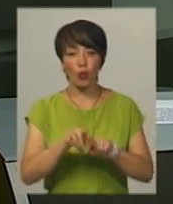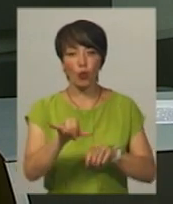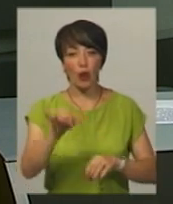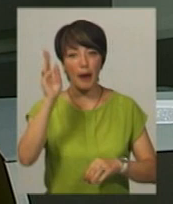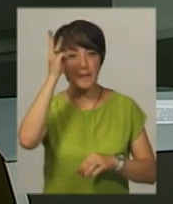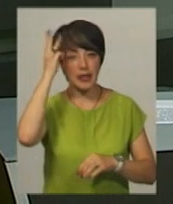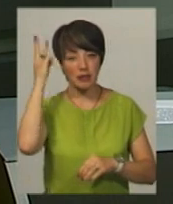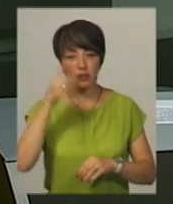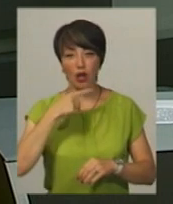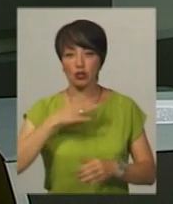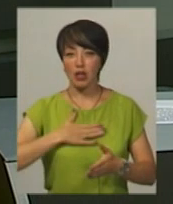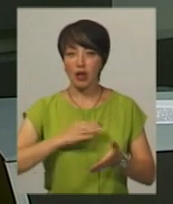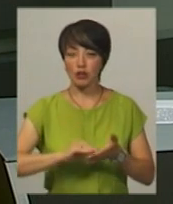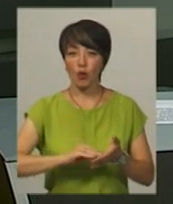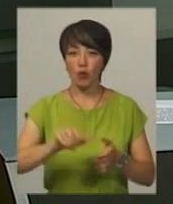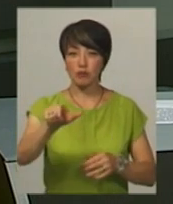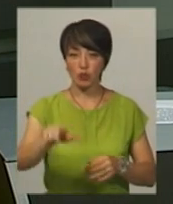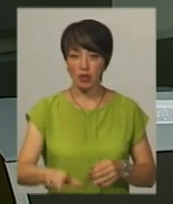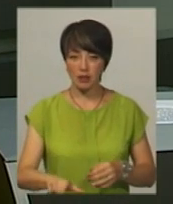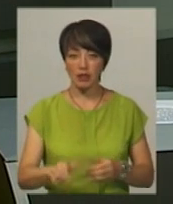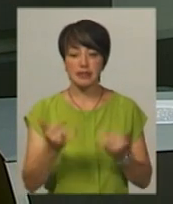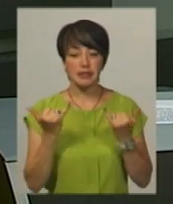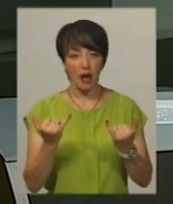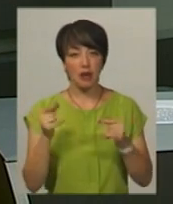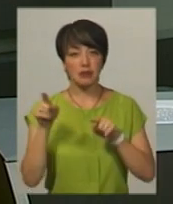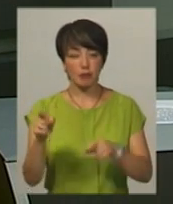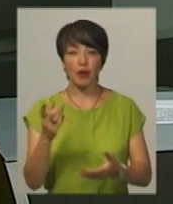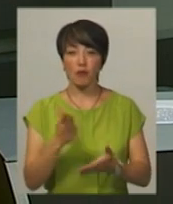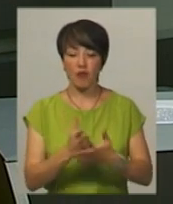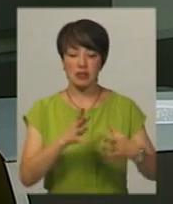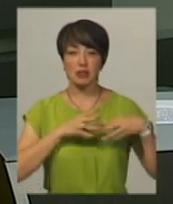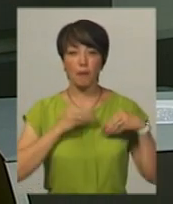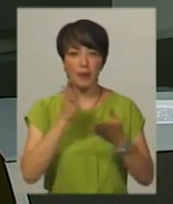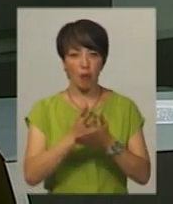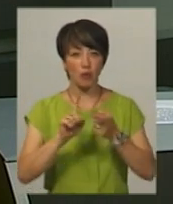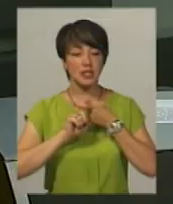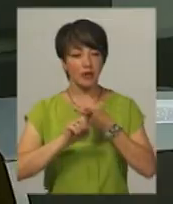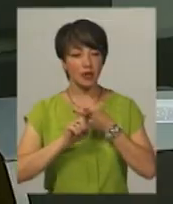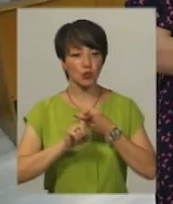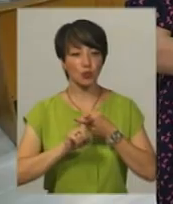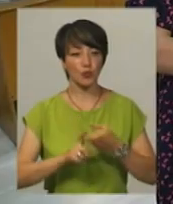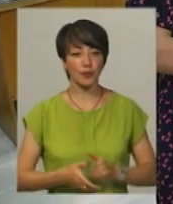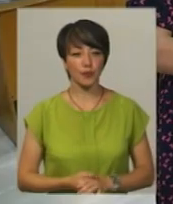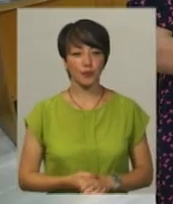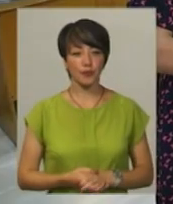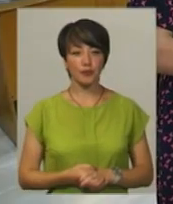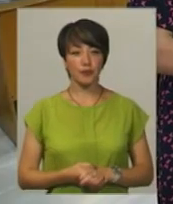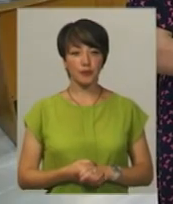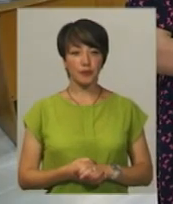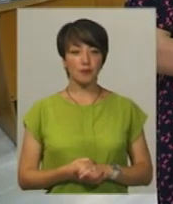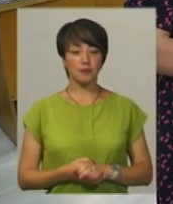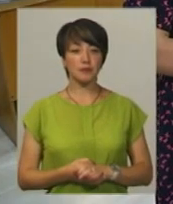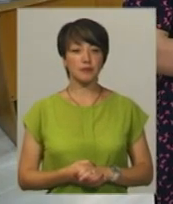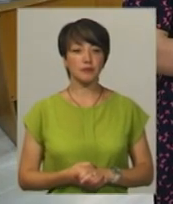Хмельницькому, каже наша кореспондентка Світлана Поробок, яка зараз перебуває з нами на прямому зв'язку. Звичайно.